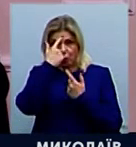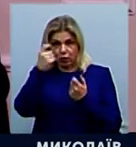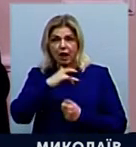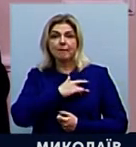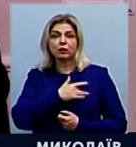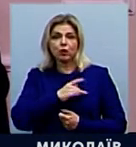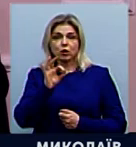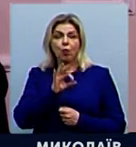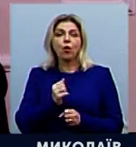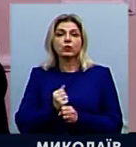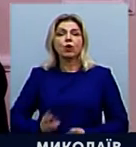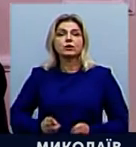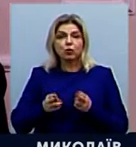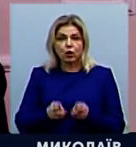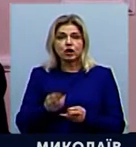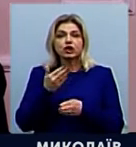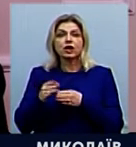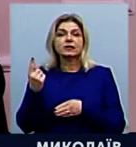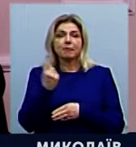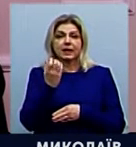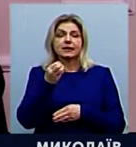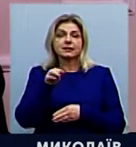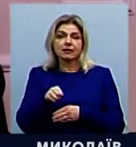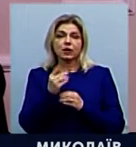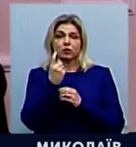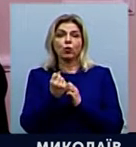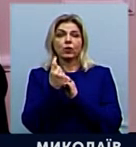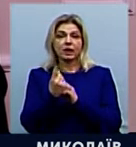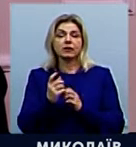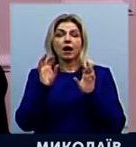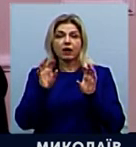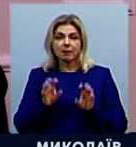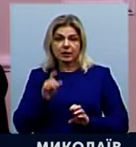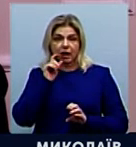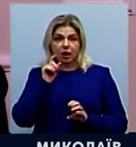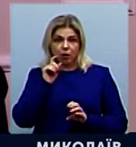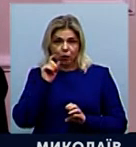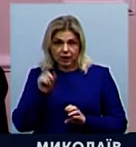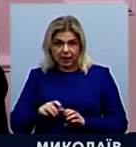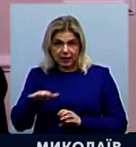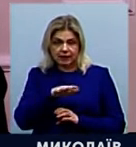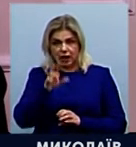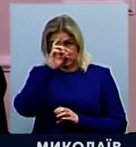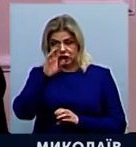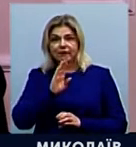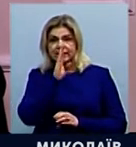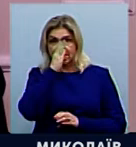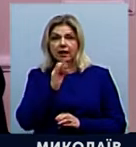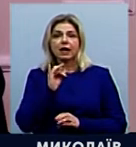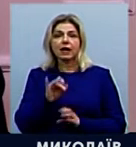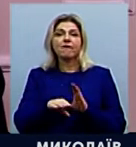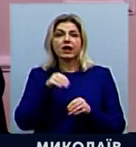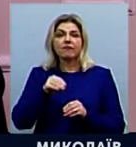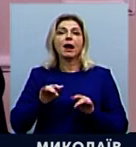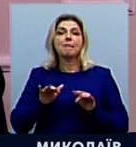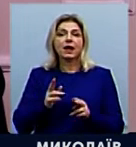скоєння злочину, передбачено частиною першої статті 111 Кримінального кодексу України, державна зрада та обрану міру